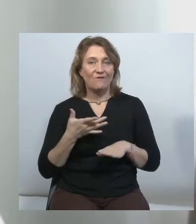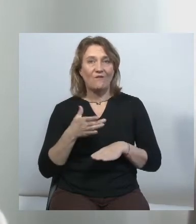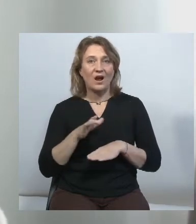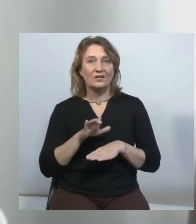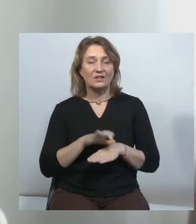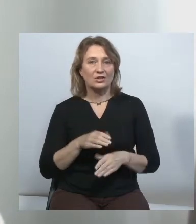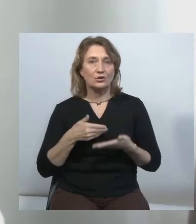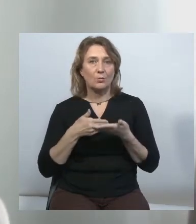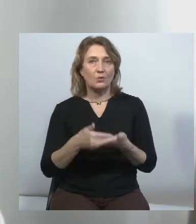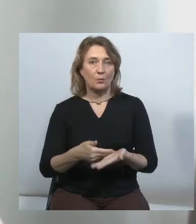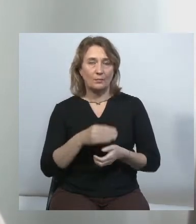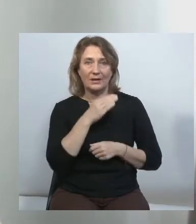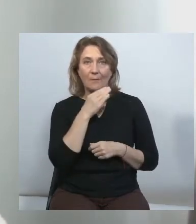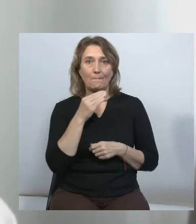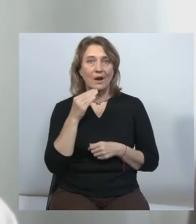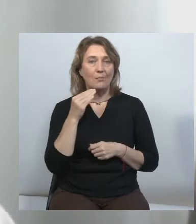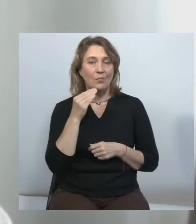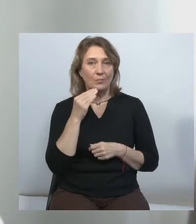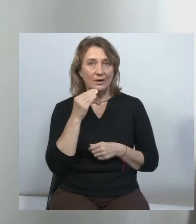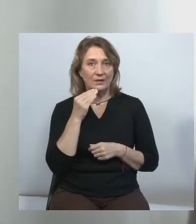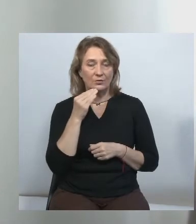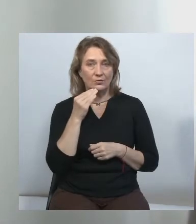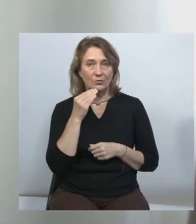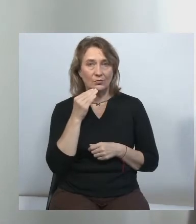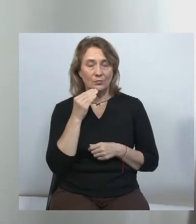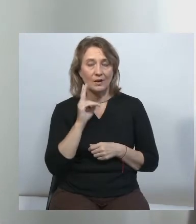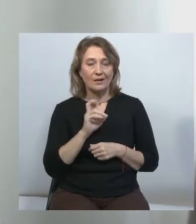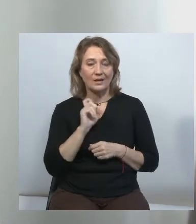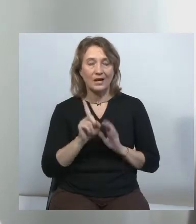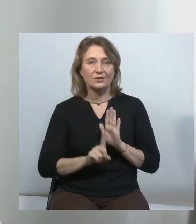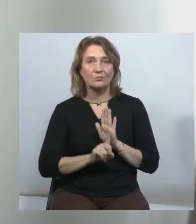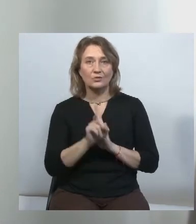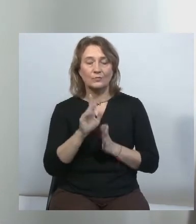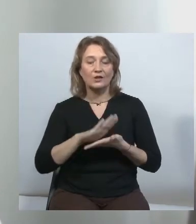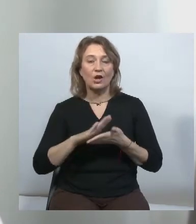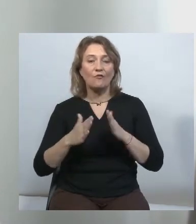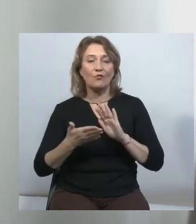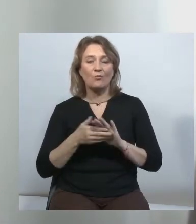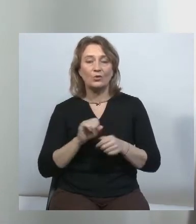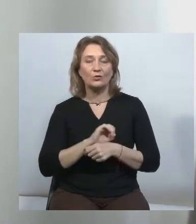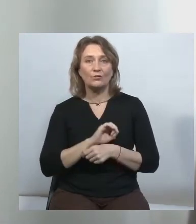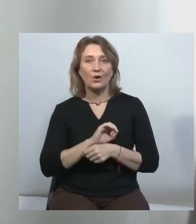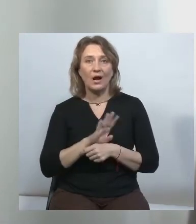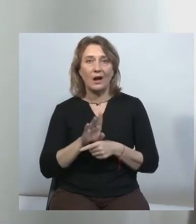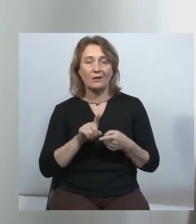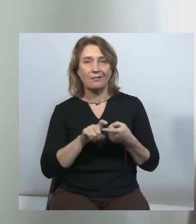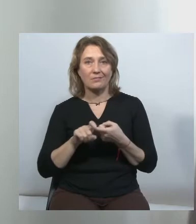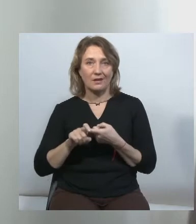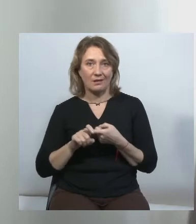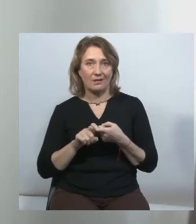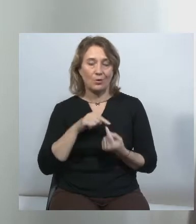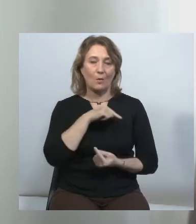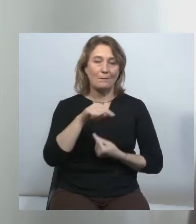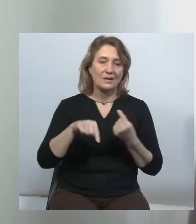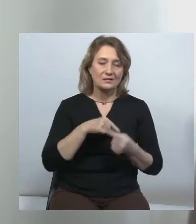допоміг багатьом якось починати в умовах карантину, все ж таки, свої бізнес, свою якусь діяльність, якісь